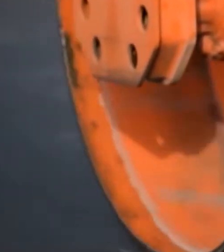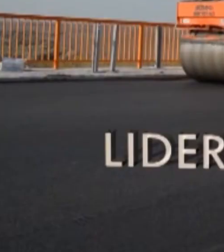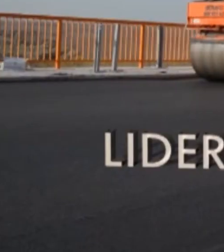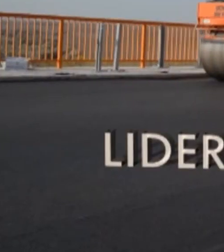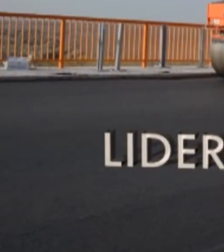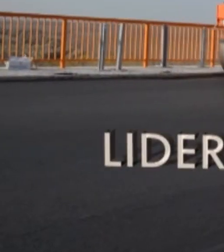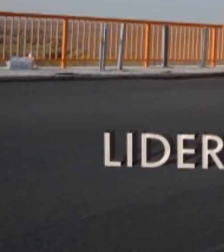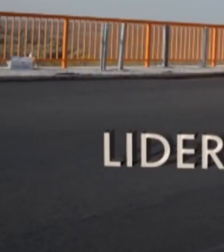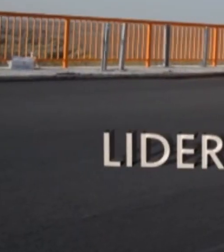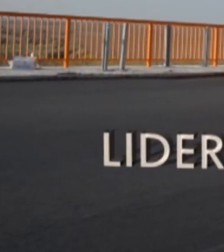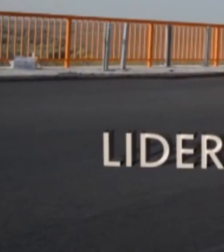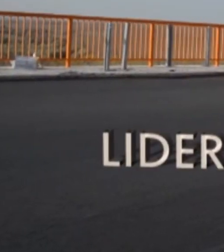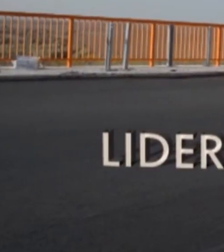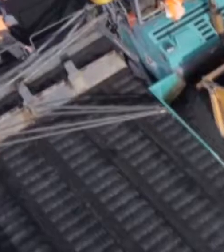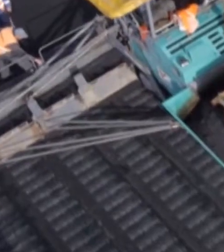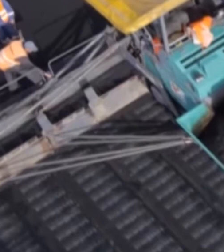much.